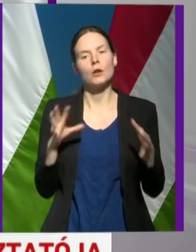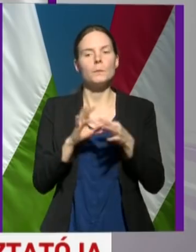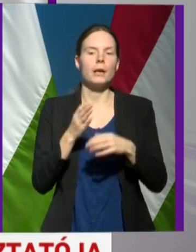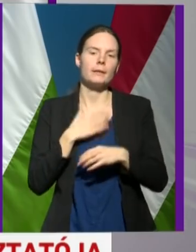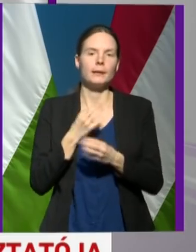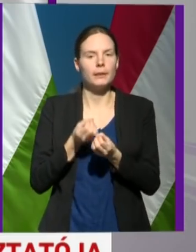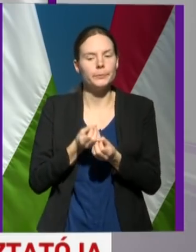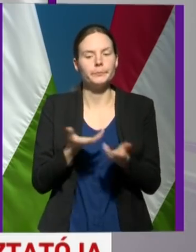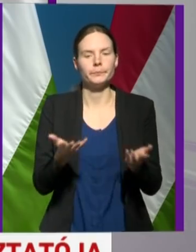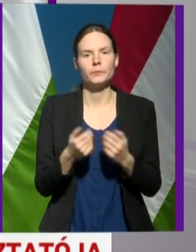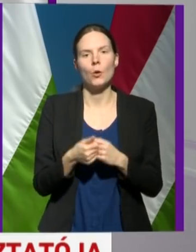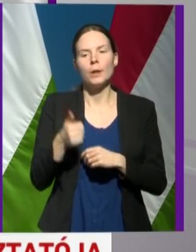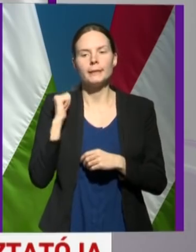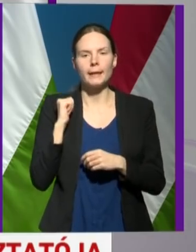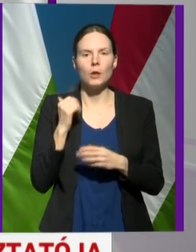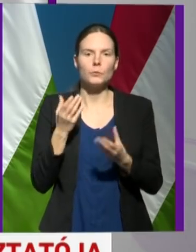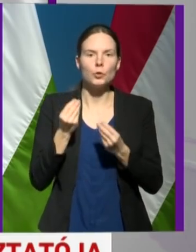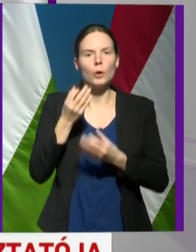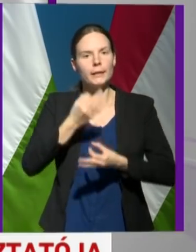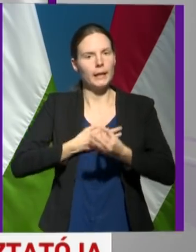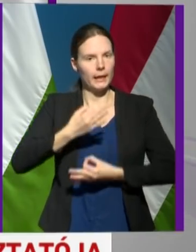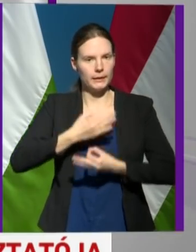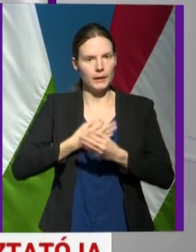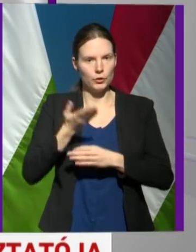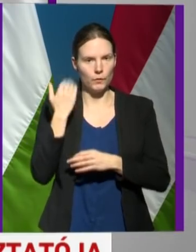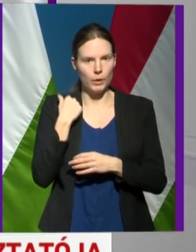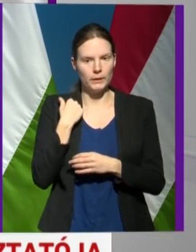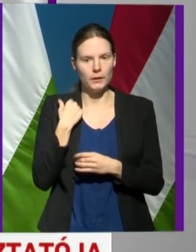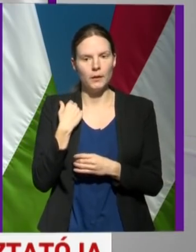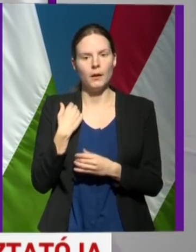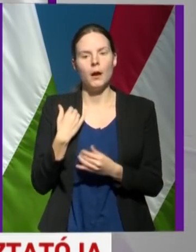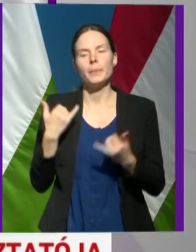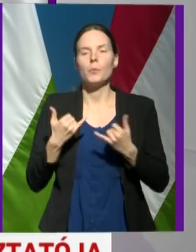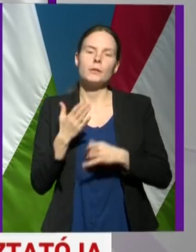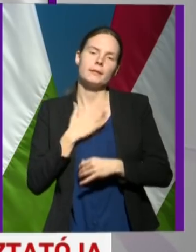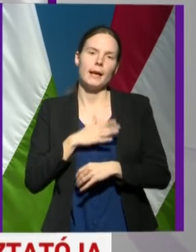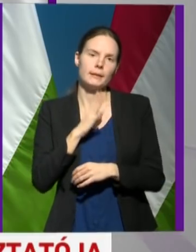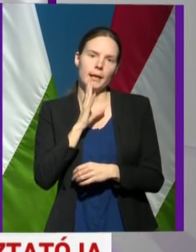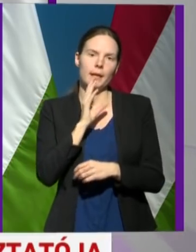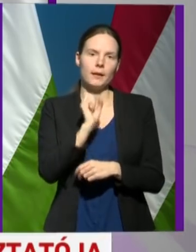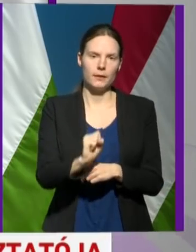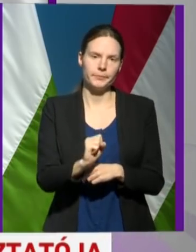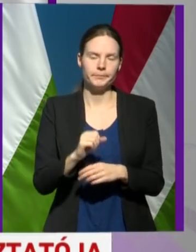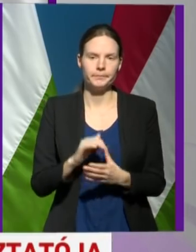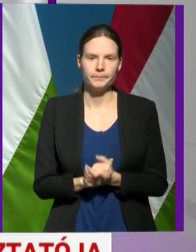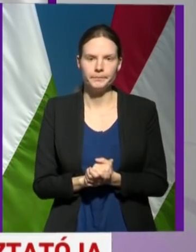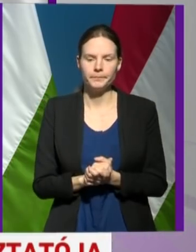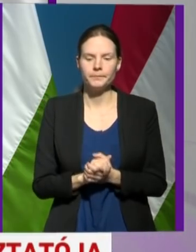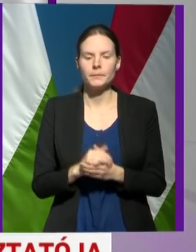hogy tegnap több olyan kérdés elhangzott, amire szeretnék én most reflektálni. Az